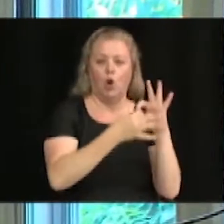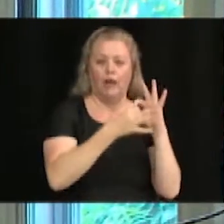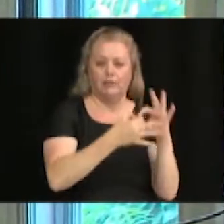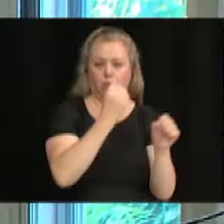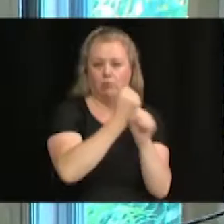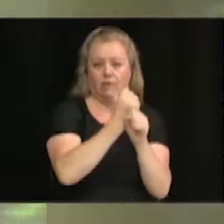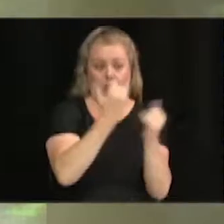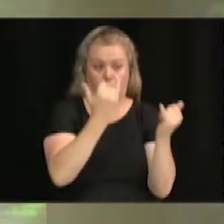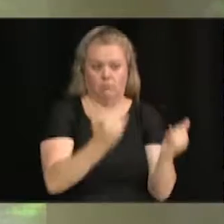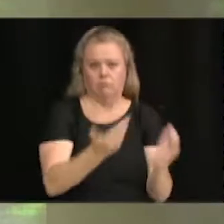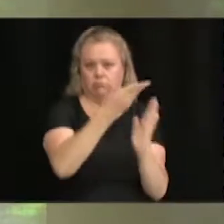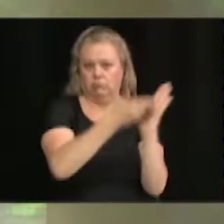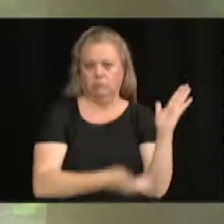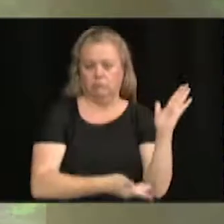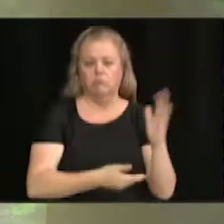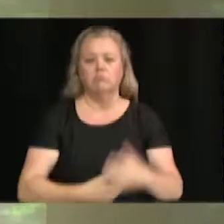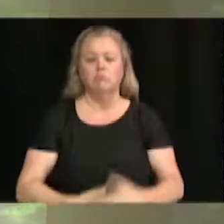en vigueur.